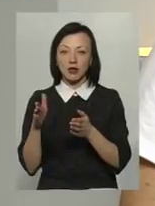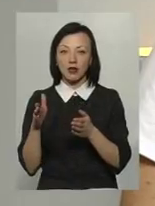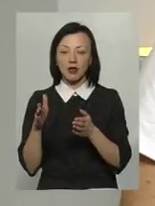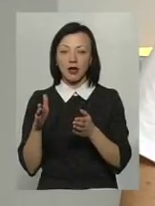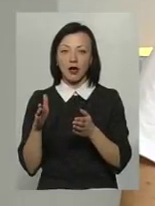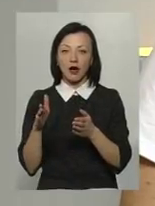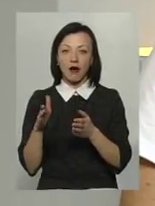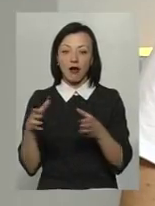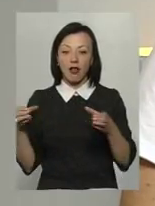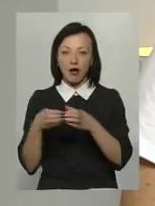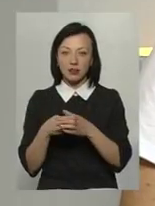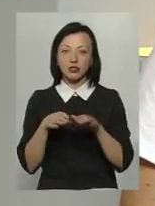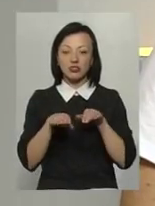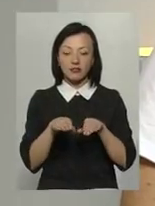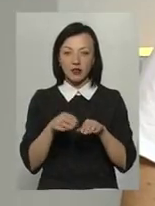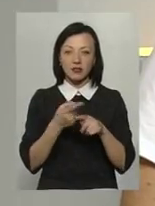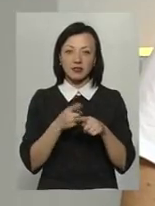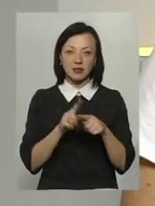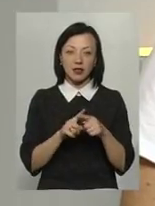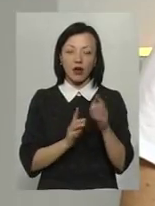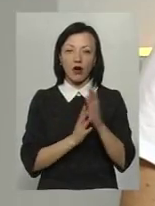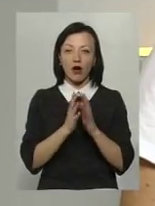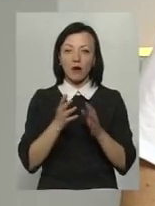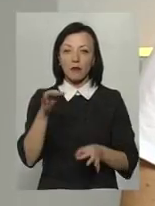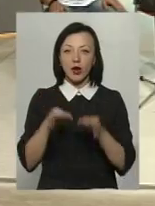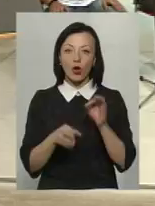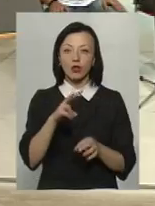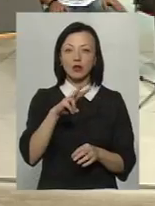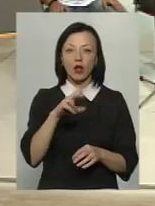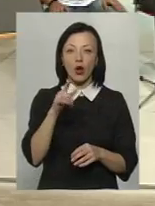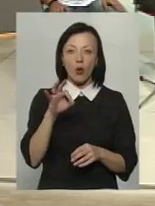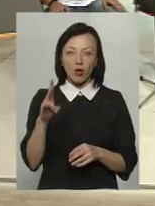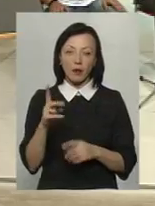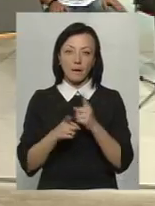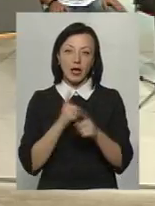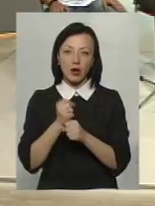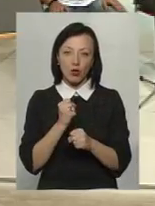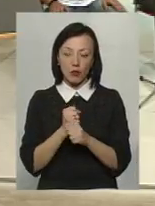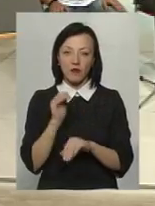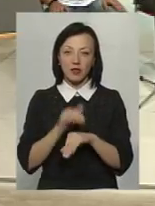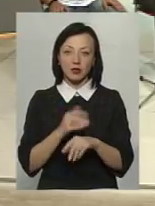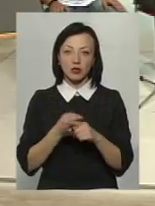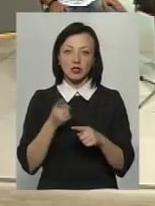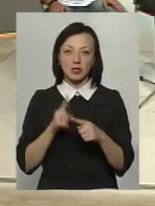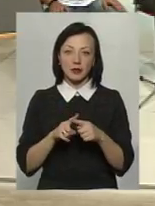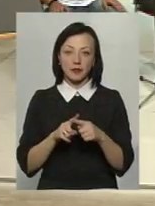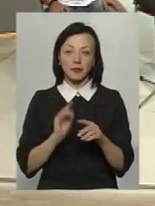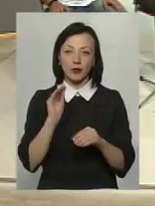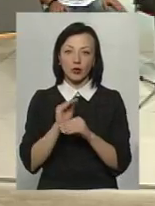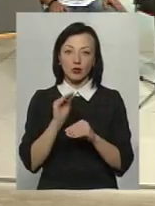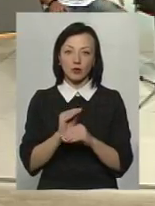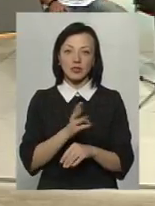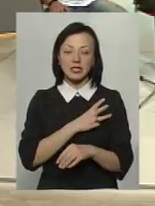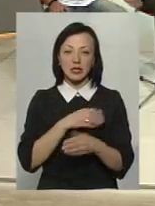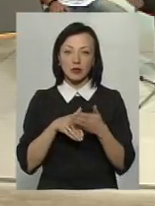промисловості ми навіть розглядаємо вирощування органічного льону, його переробка. І фактично це йде знову ж таки додатковий